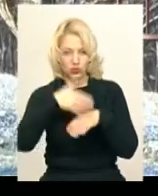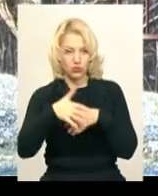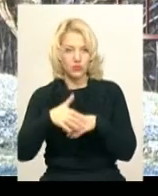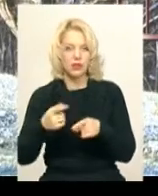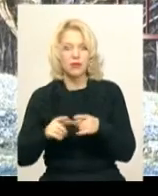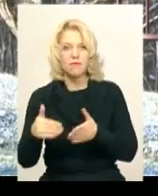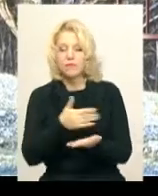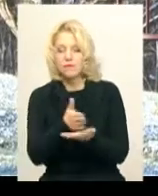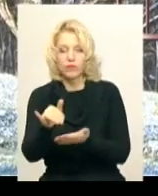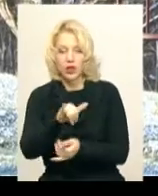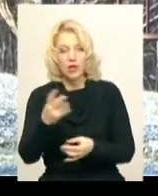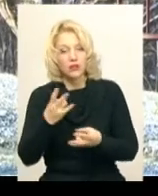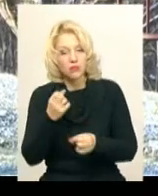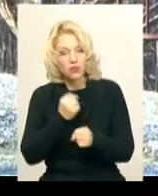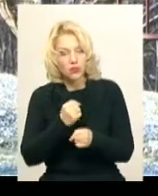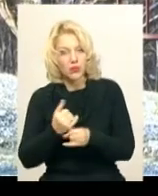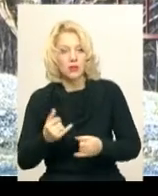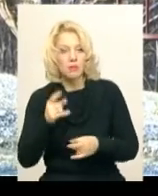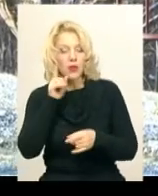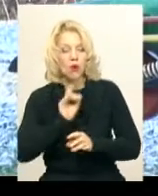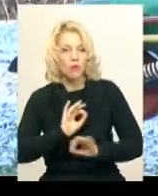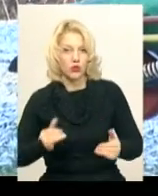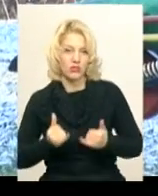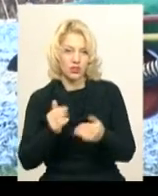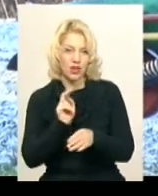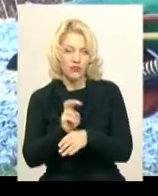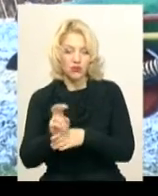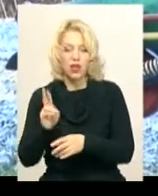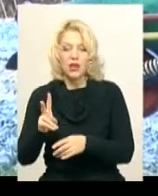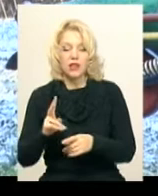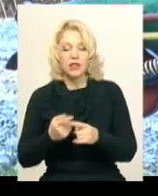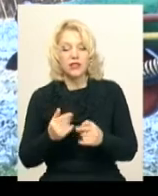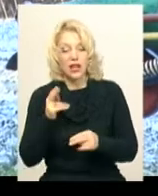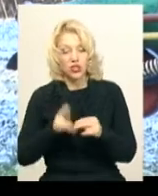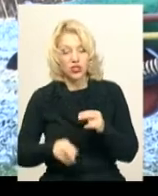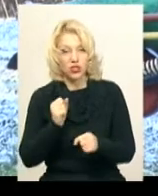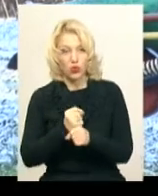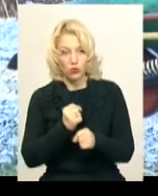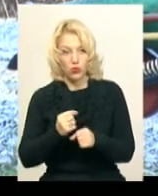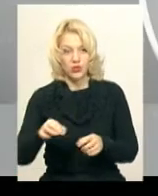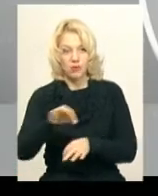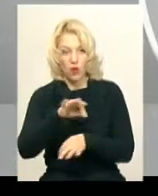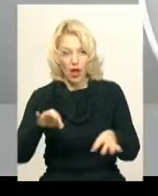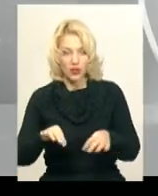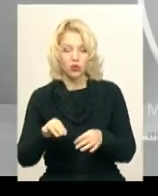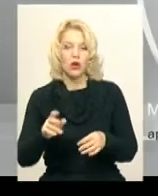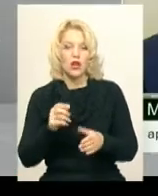зробити його максимально комфортним для відвідувачів. Закінчити роботу над проєктом «Реконструкція парку» планують до кінця року.